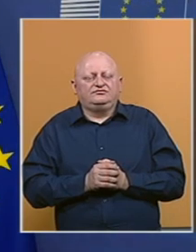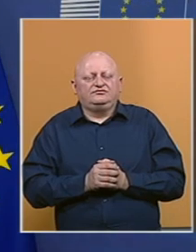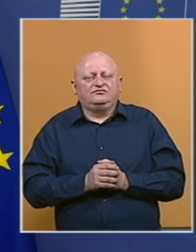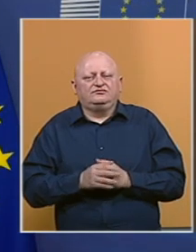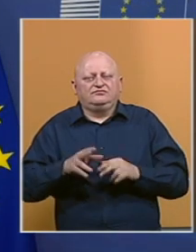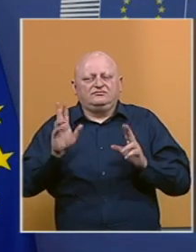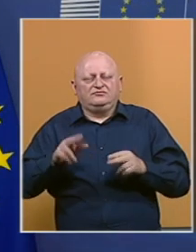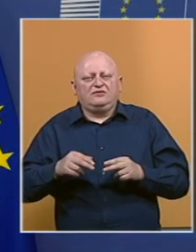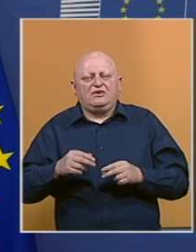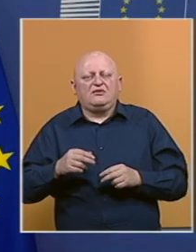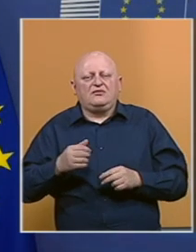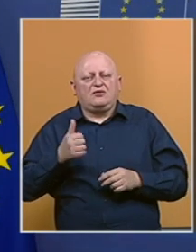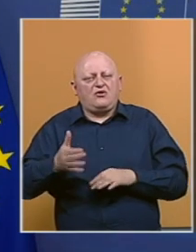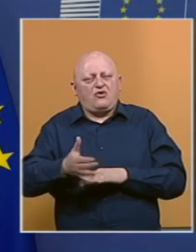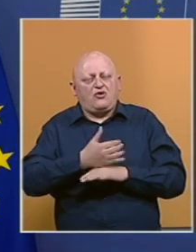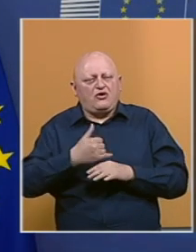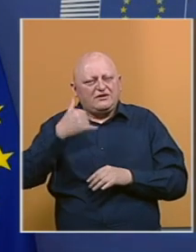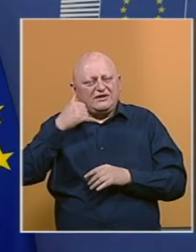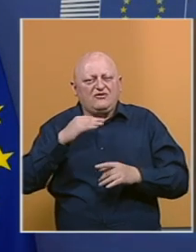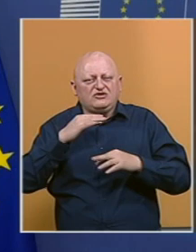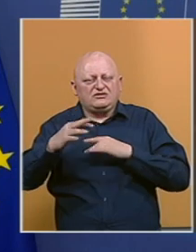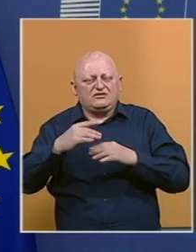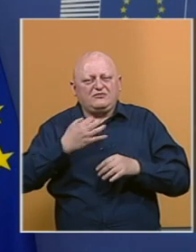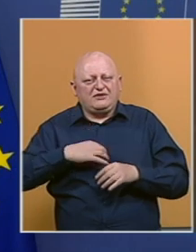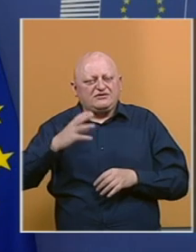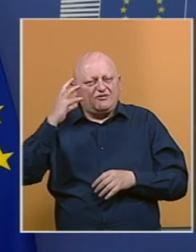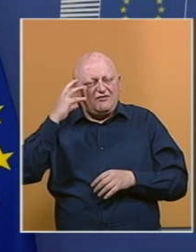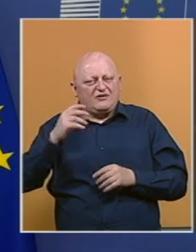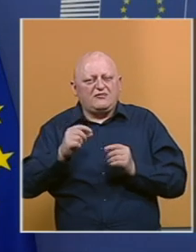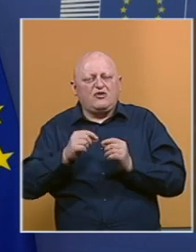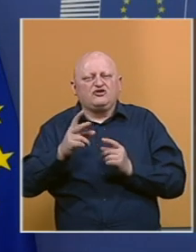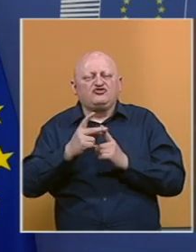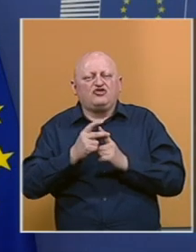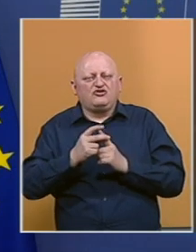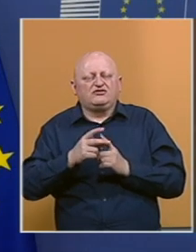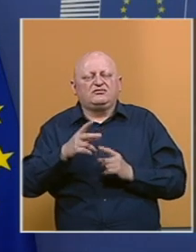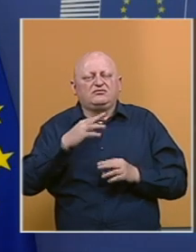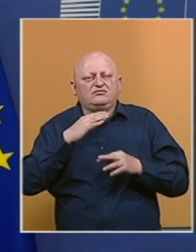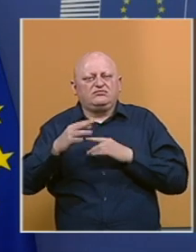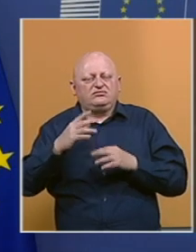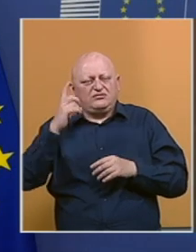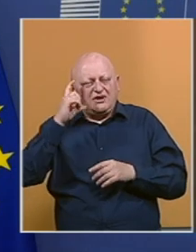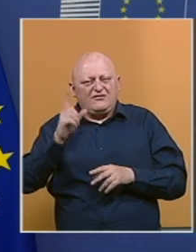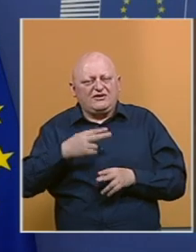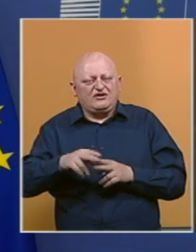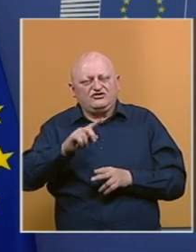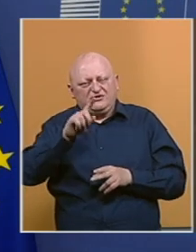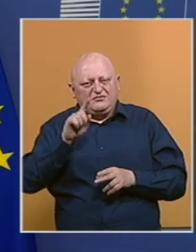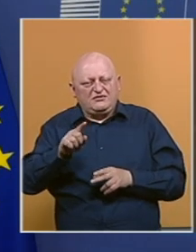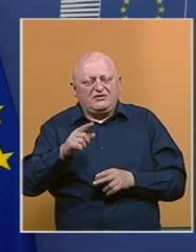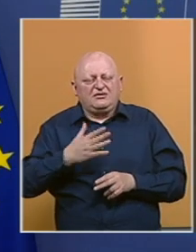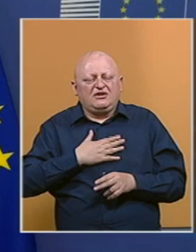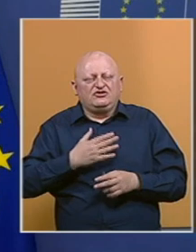Imala sam konstruktivan i koristan telefonski razgovor sa premierom Borisom Johnsonom. Razgovarali smo o glavnim nerješenim pitanjima.